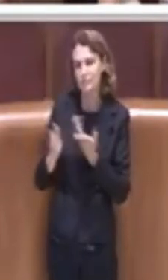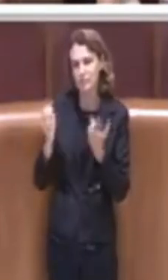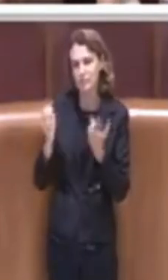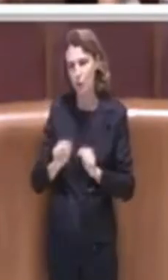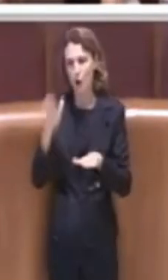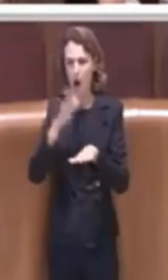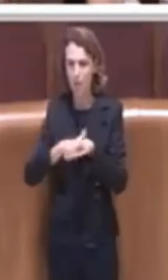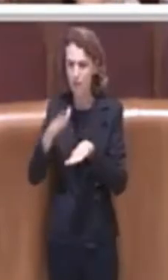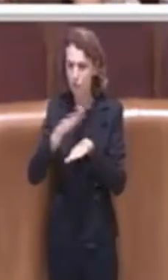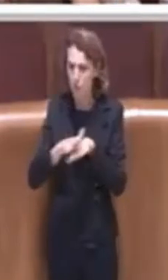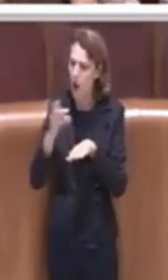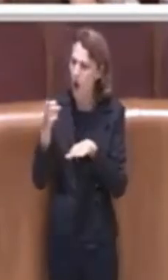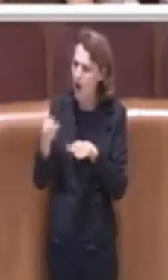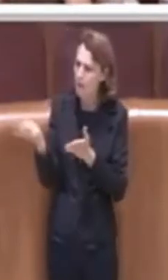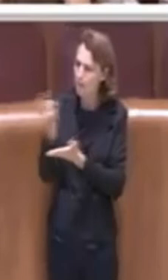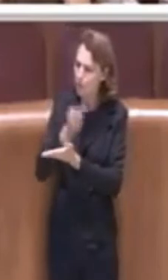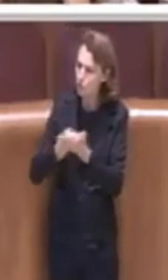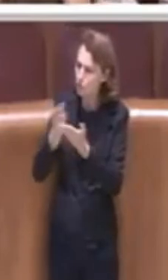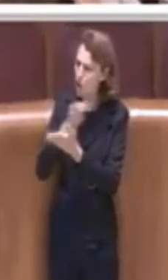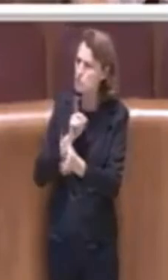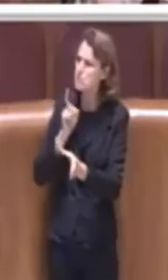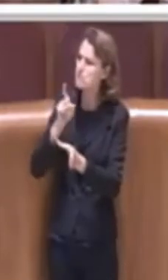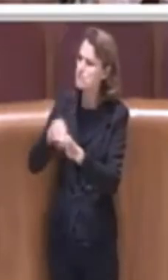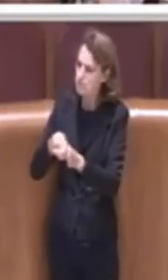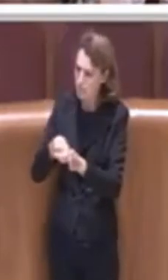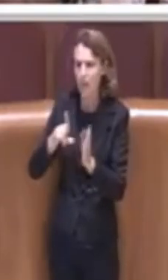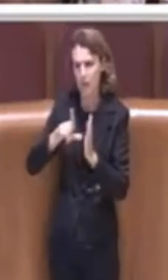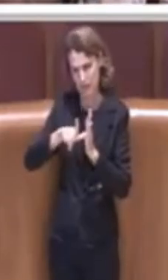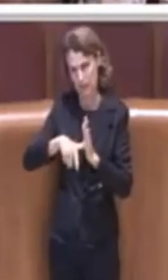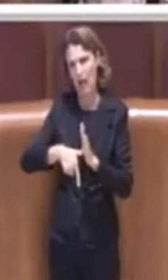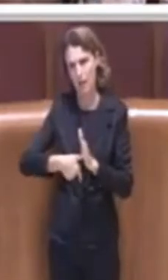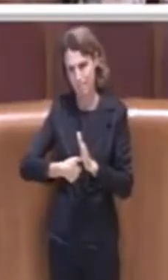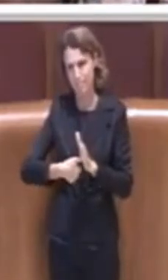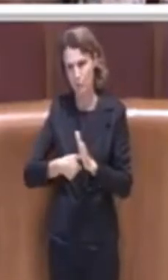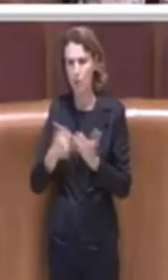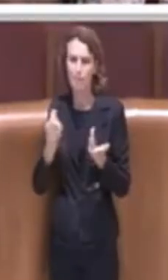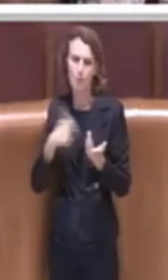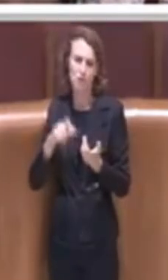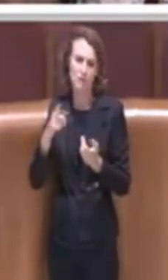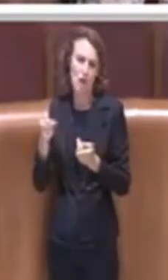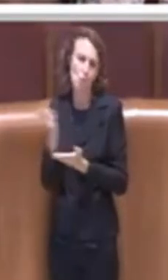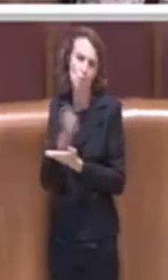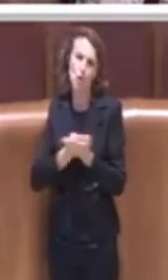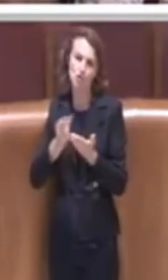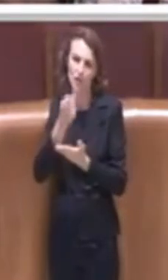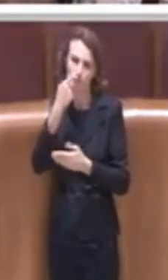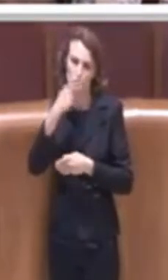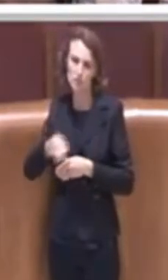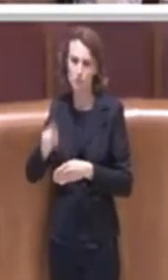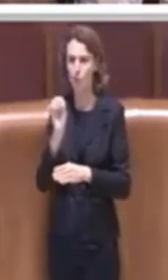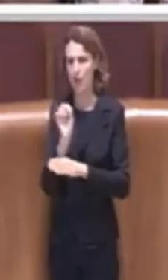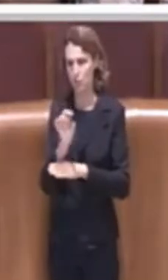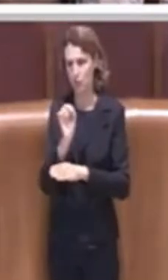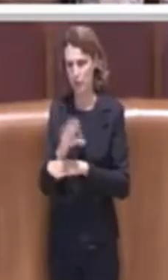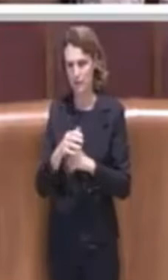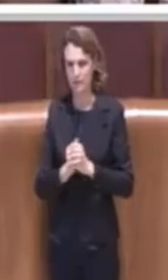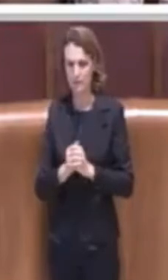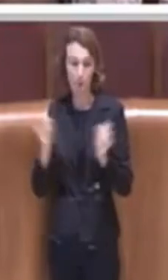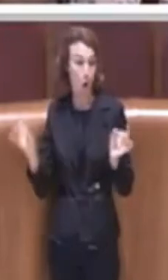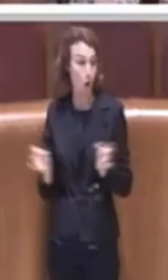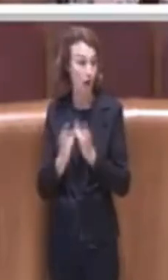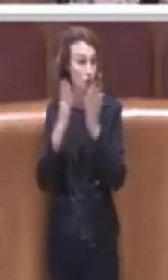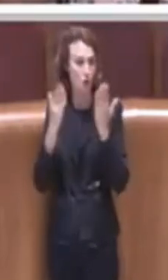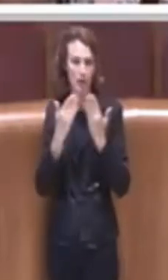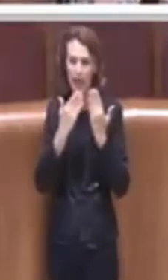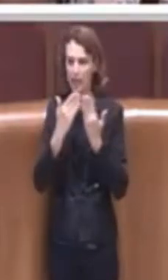aderire a questo progetto che è in linea prioritaria a un progetto di tipo educativo. Ne approfitto per ringraziare tutti ma in